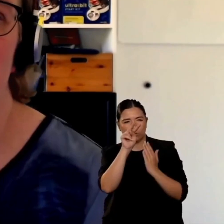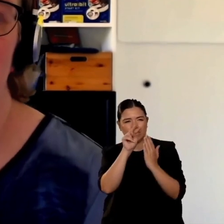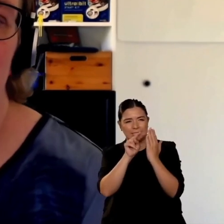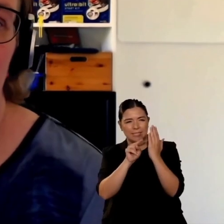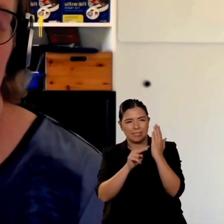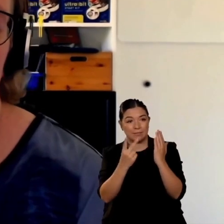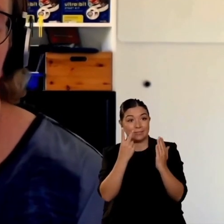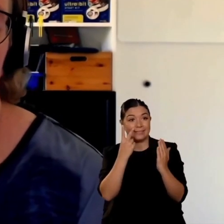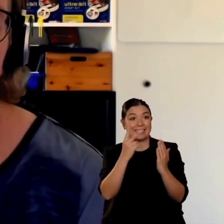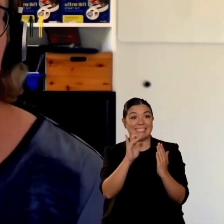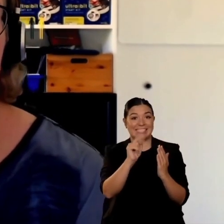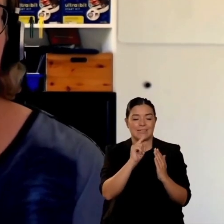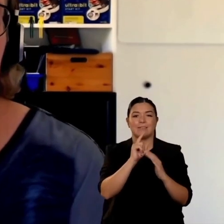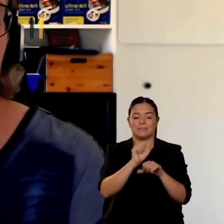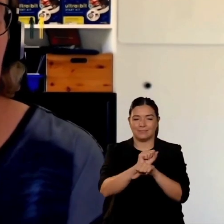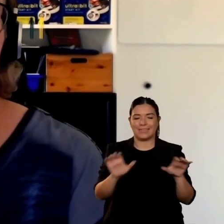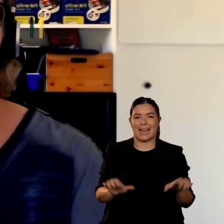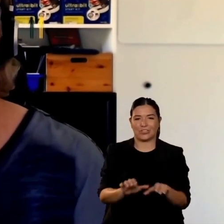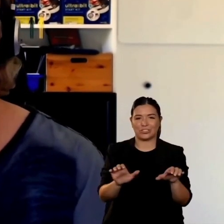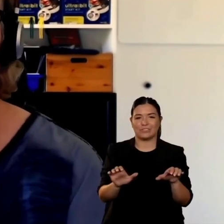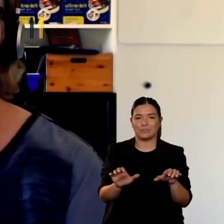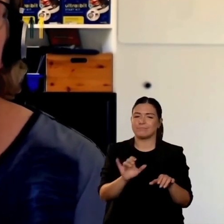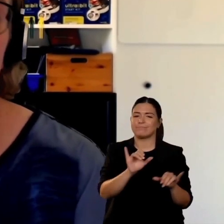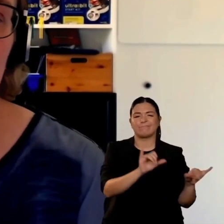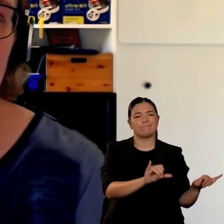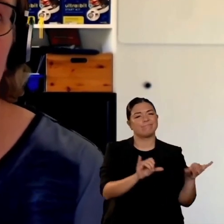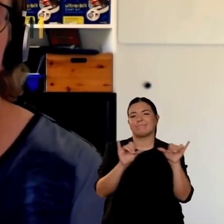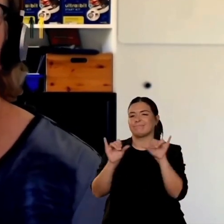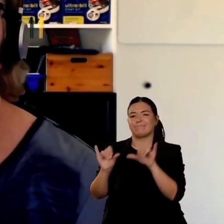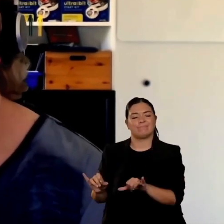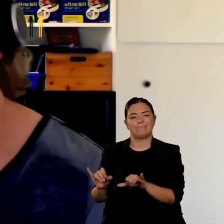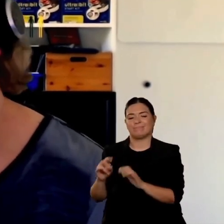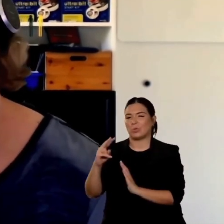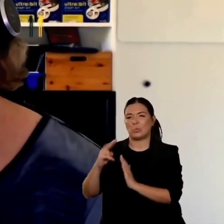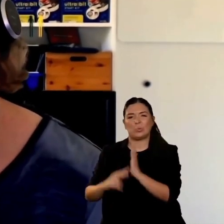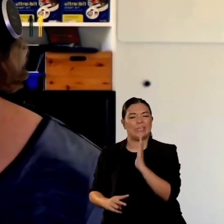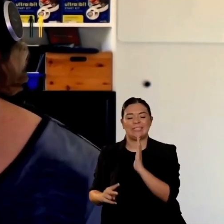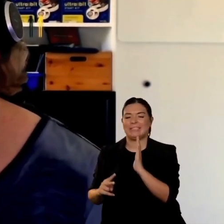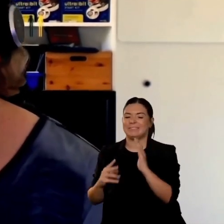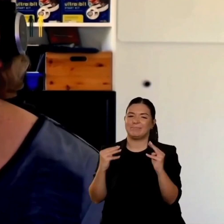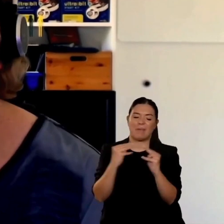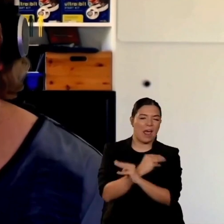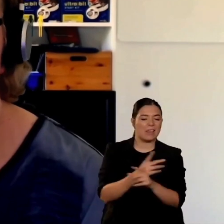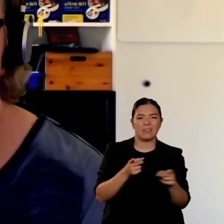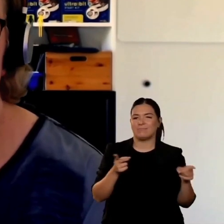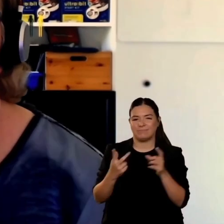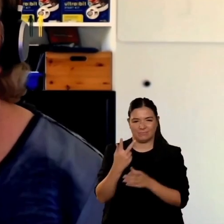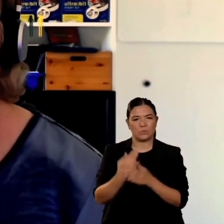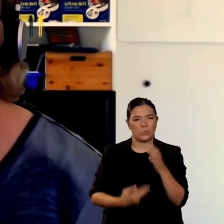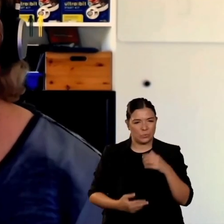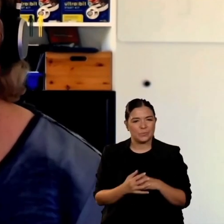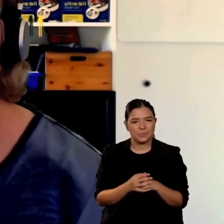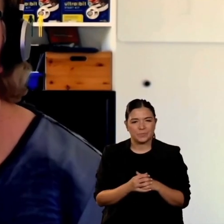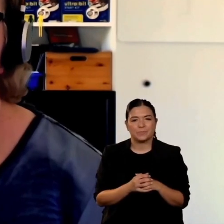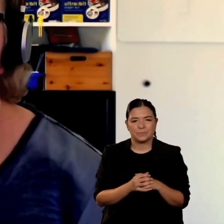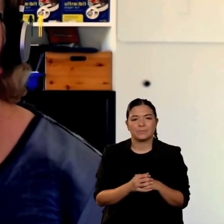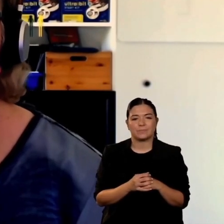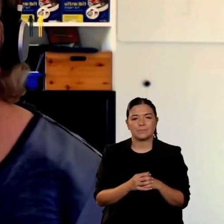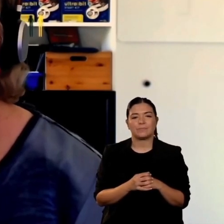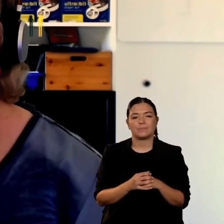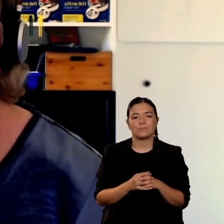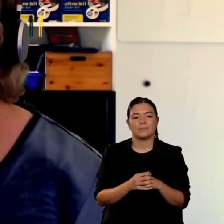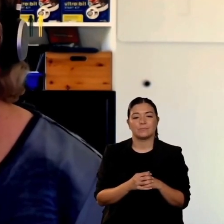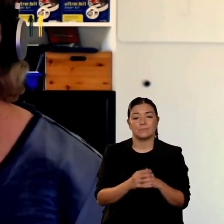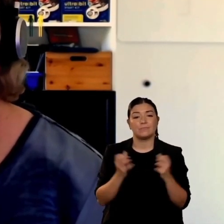in molte persone c'è questa nozione che dovrebbero essere esperti a fare questa no io non sono programmatrice assolutamente